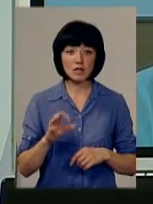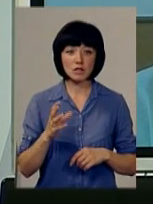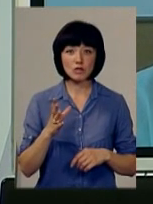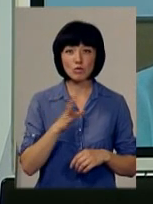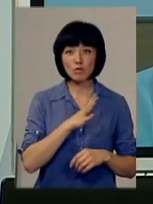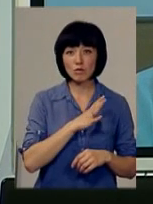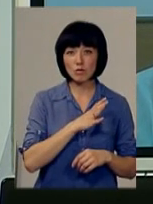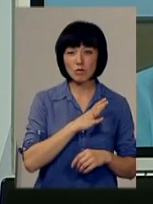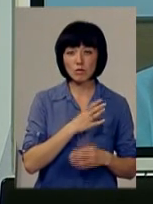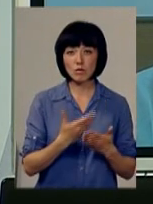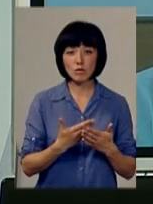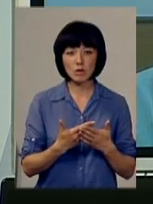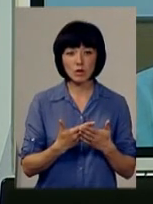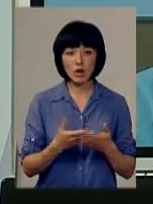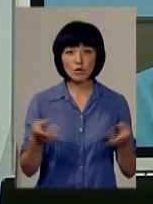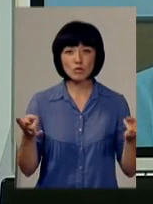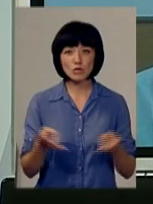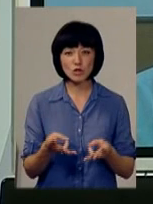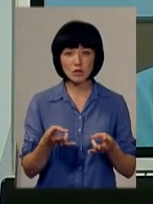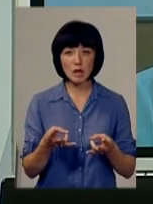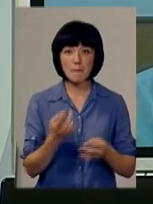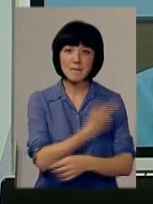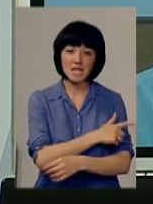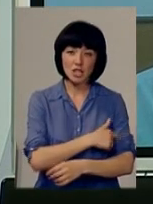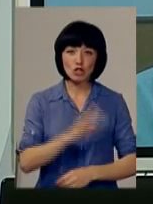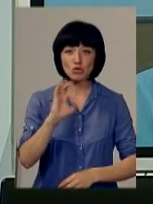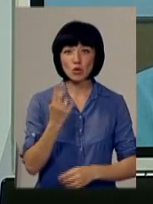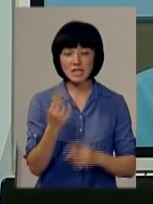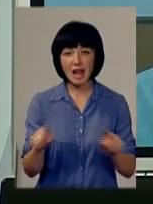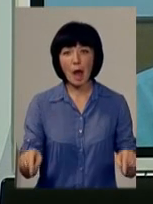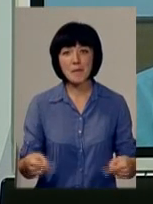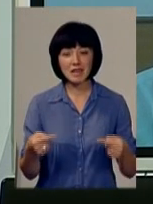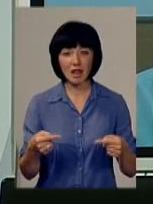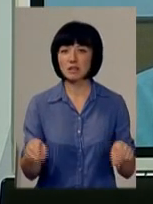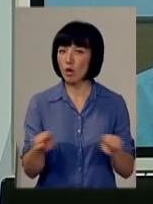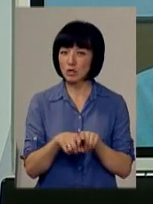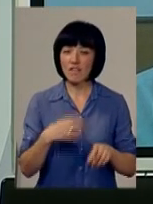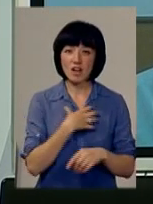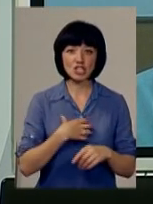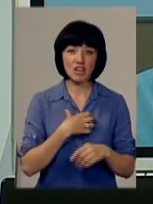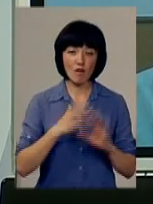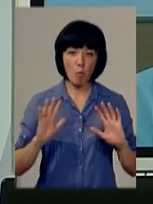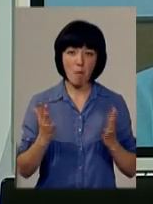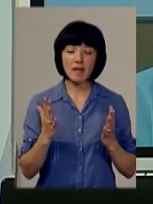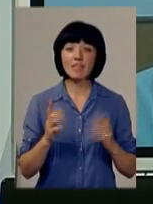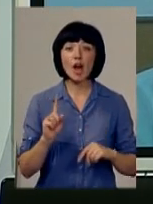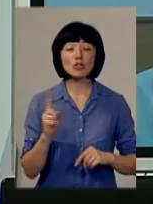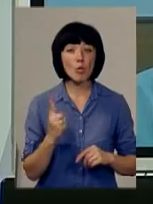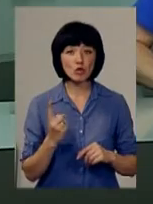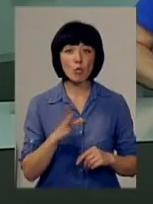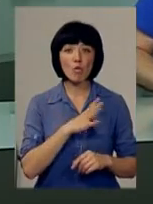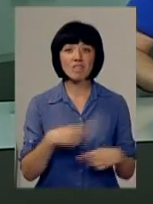поранені, чи нуждаються або в медичній, або в соціальній реабілітації. Це зараз один із так само дуже важливих моментів, тому що